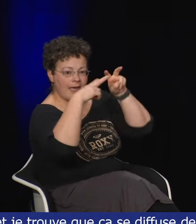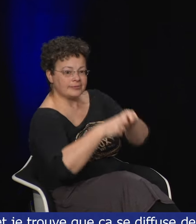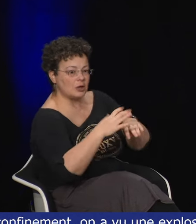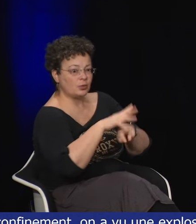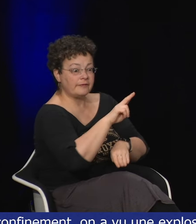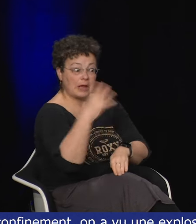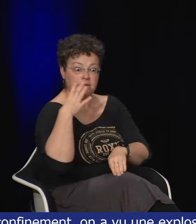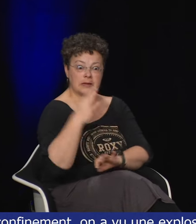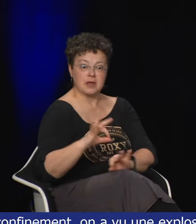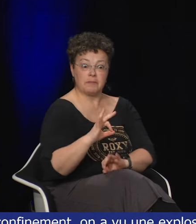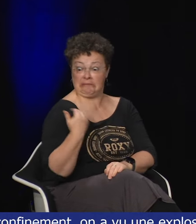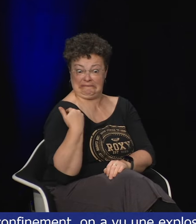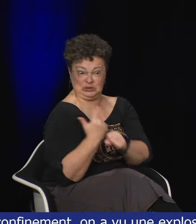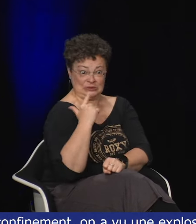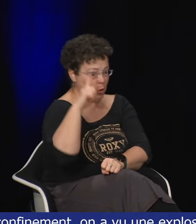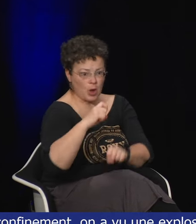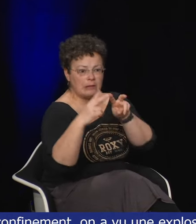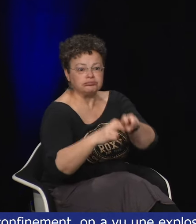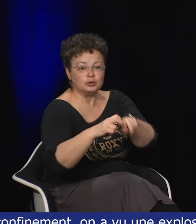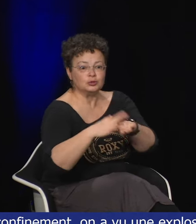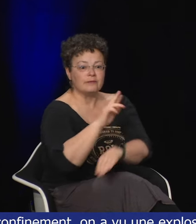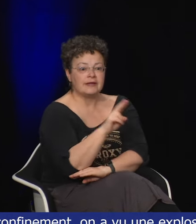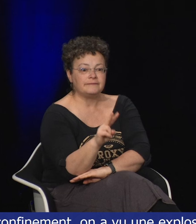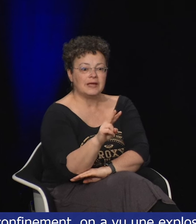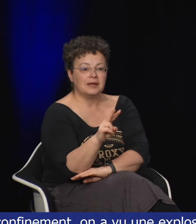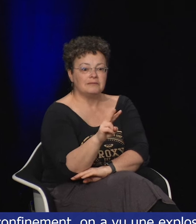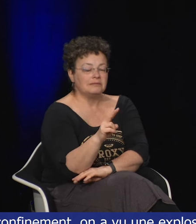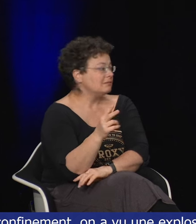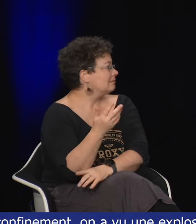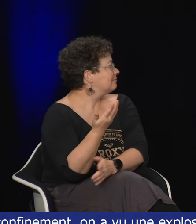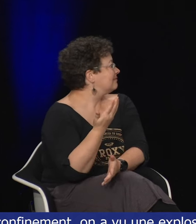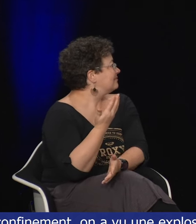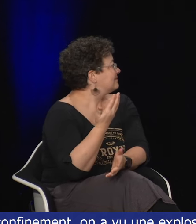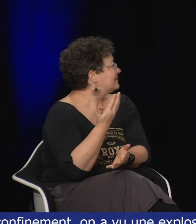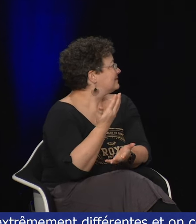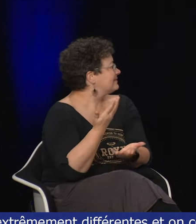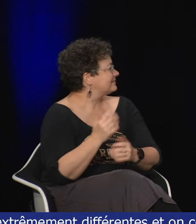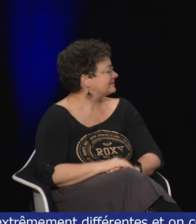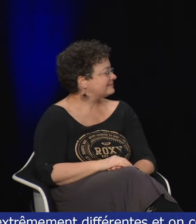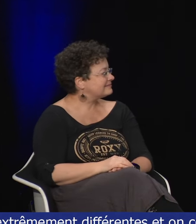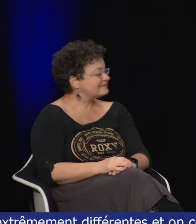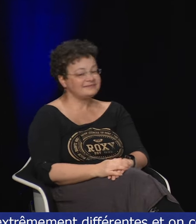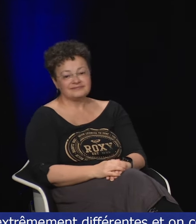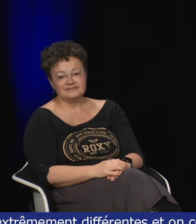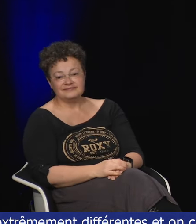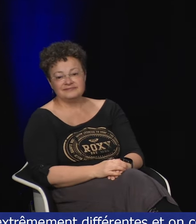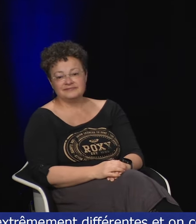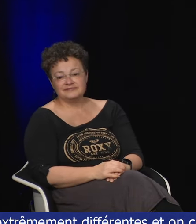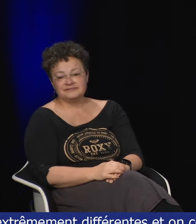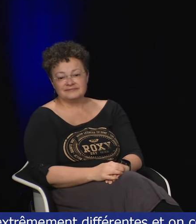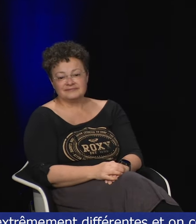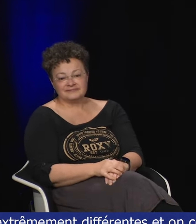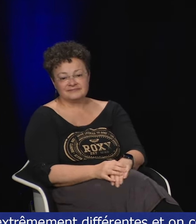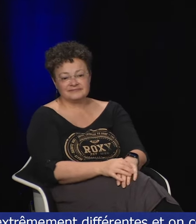commence à avoir des gens qui réfléchissent à des choses très très nouvelles par exemple des recherches sur le VV qui est aussi